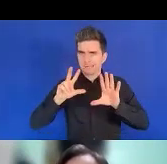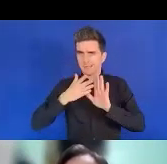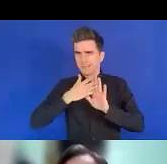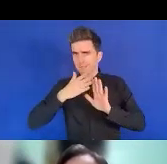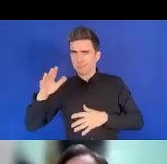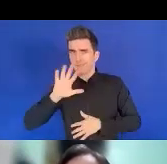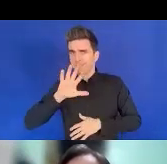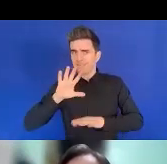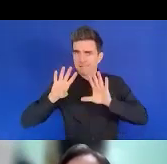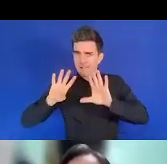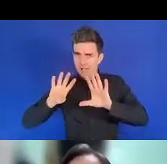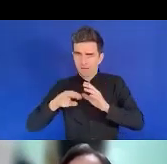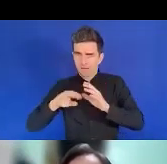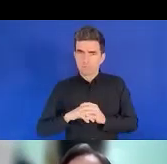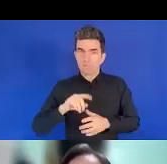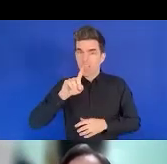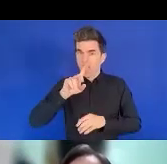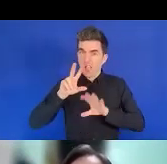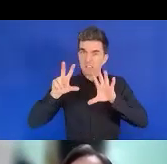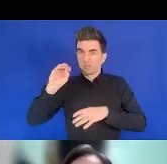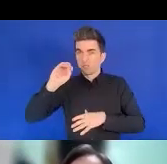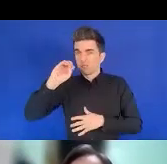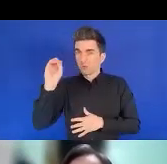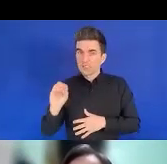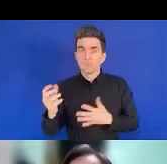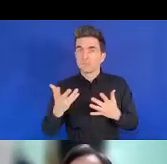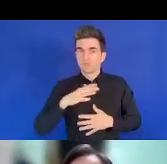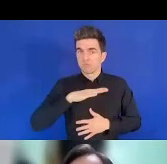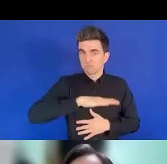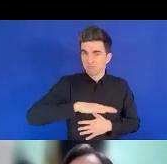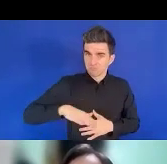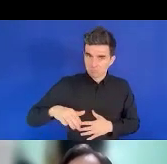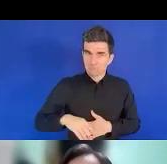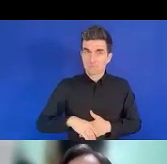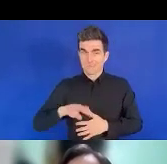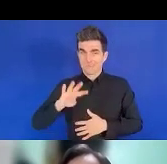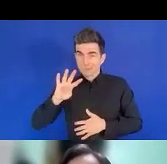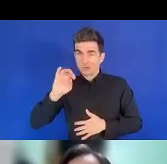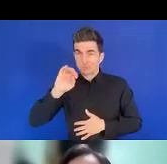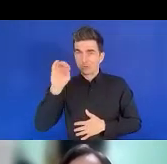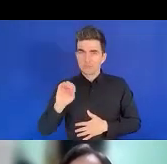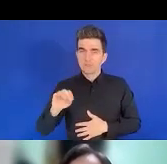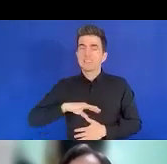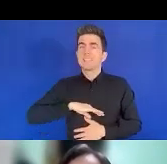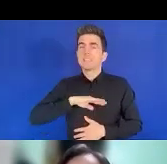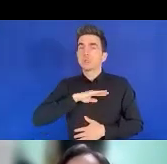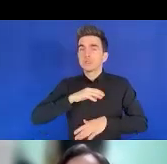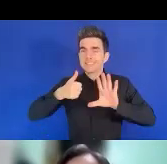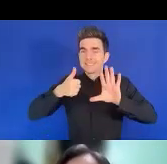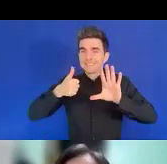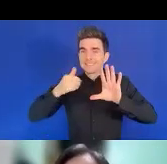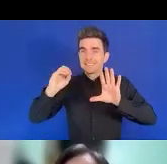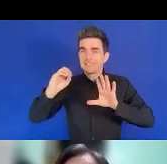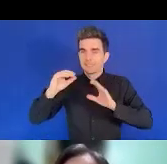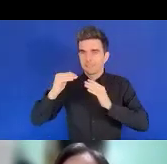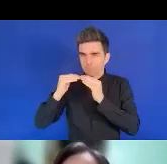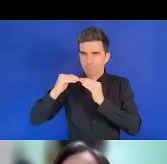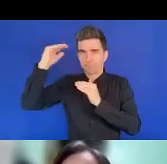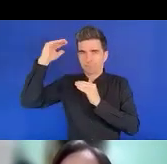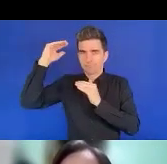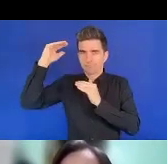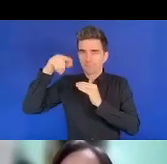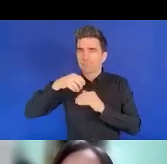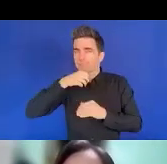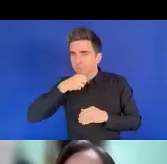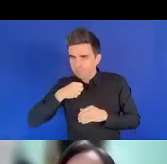% sont des personnes de plus de 60 ans et les enfants représentent